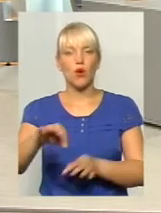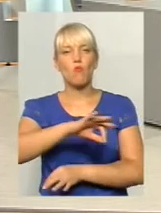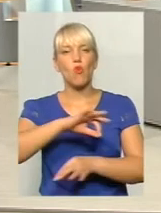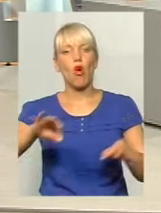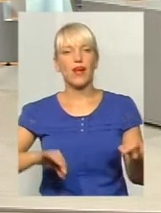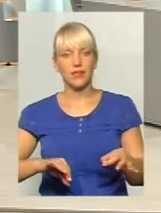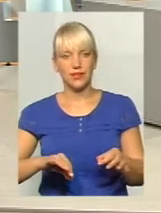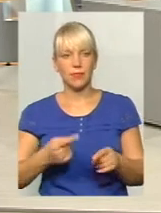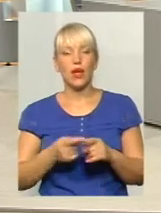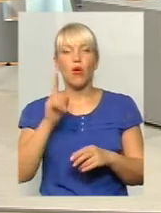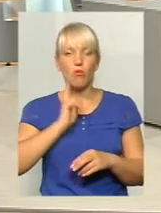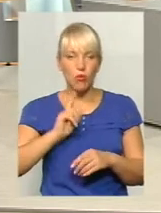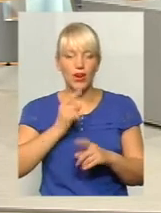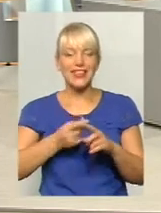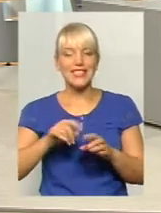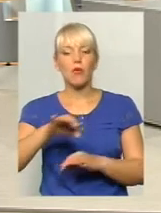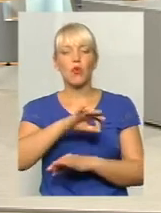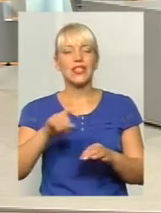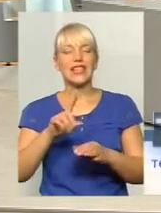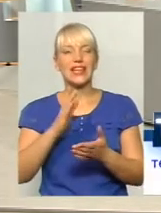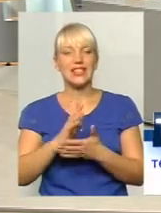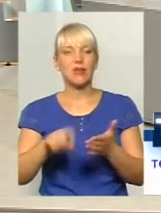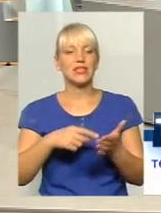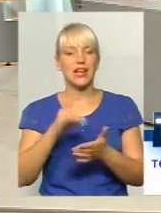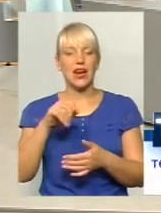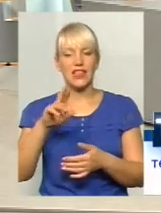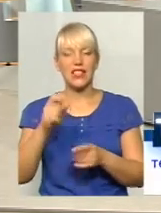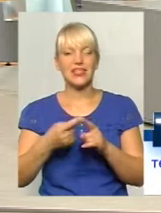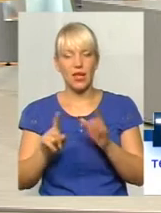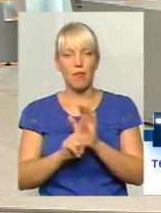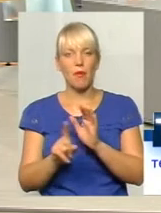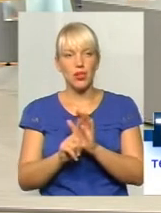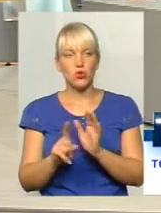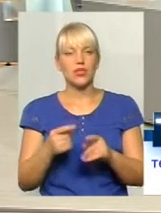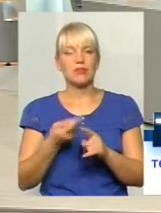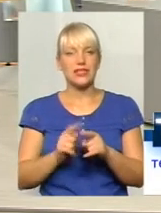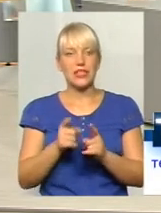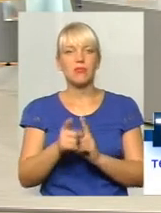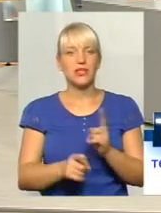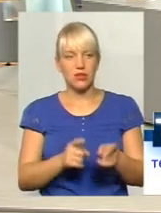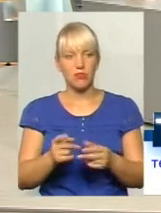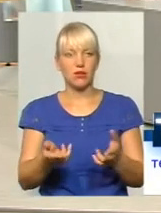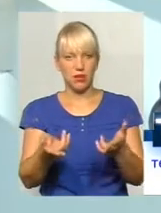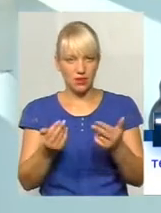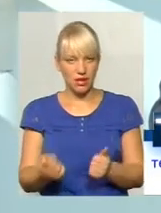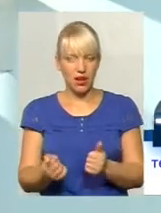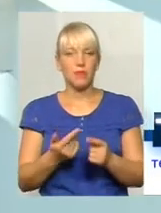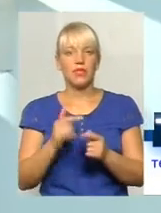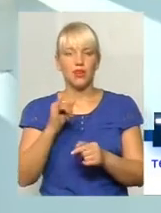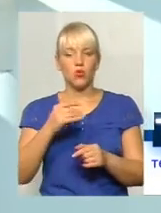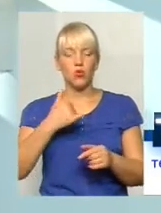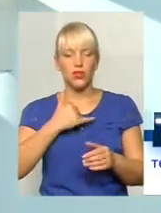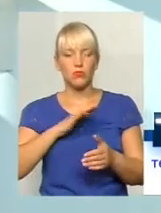проєкт, який є на сайті міської ради, з тими маршрутами змінене. Як відбувалося в нас громадське